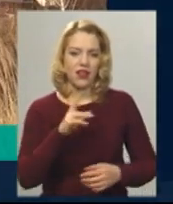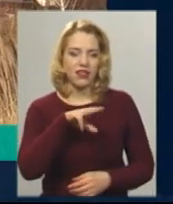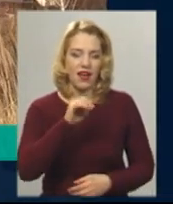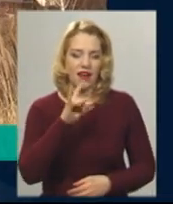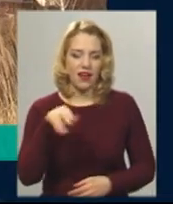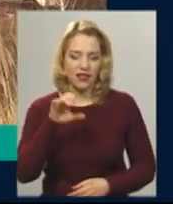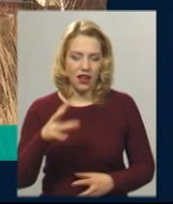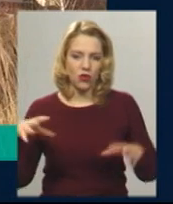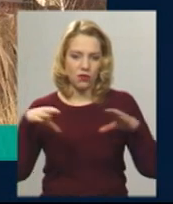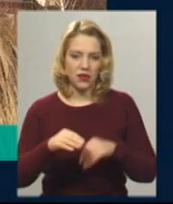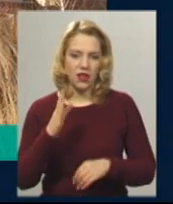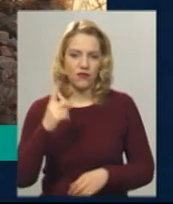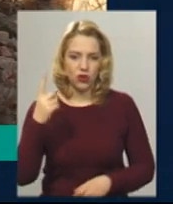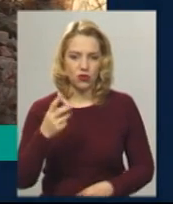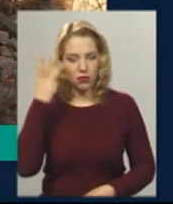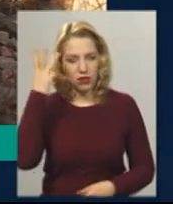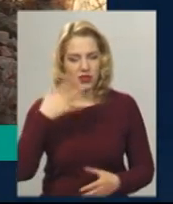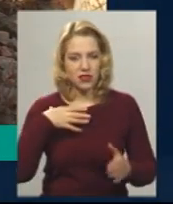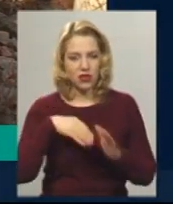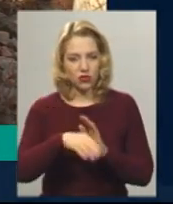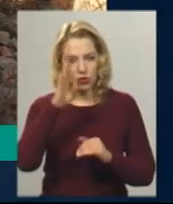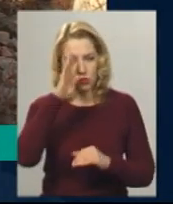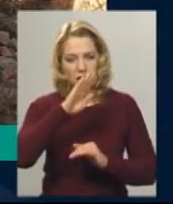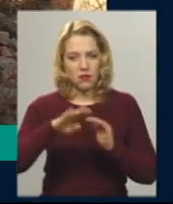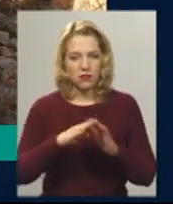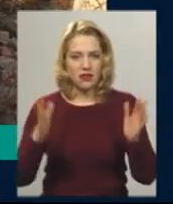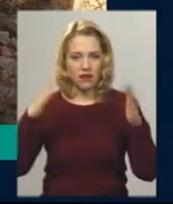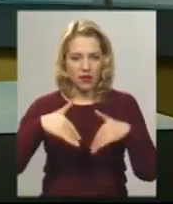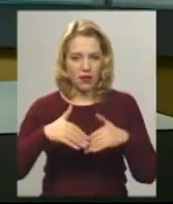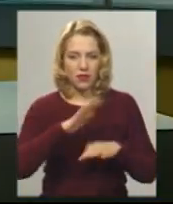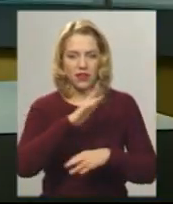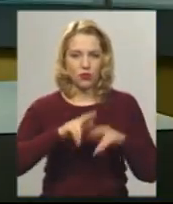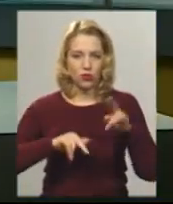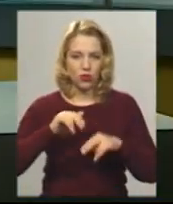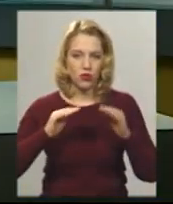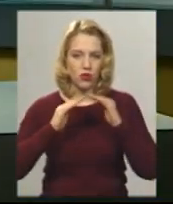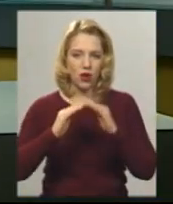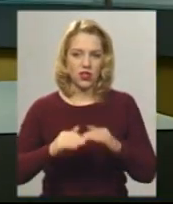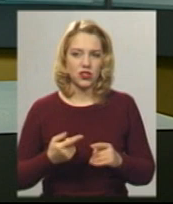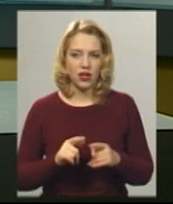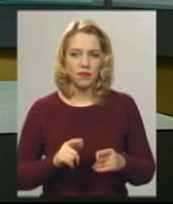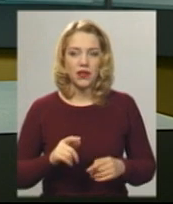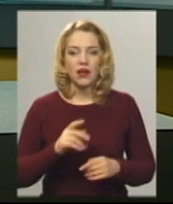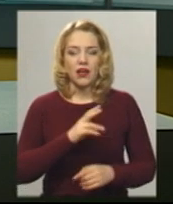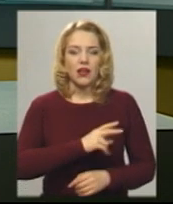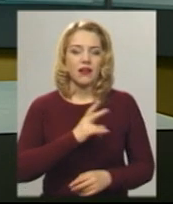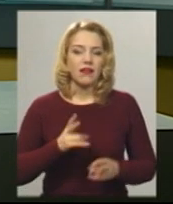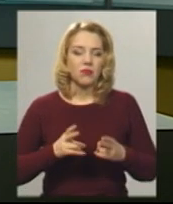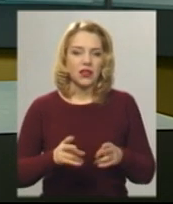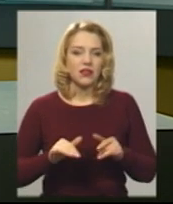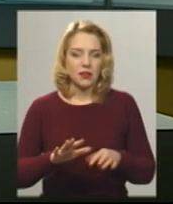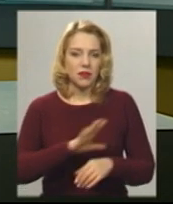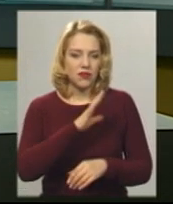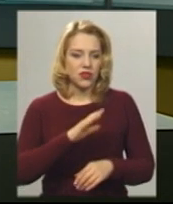У Хмельницькому загинув хлопчик під завалами недобудованого гаража. Кримінальні справи колишнього керівника